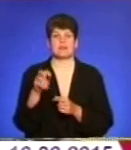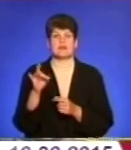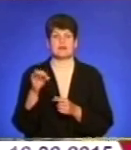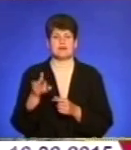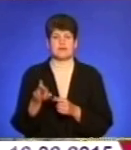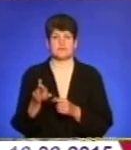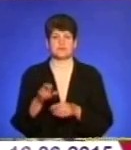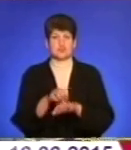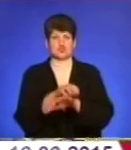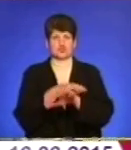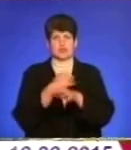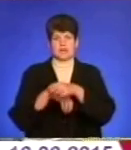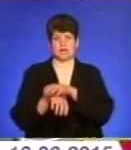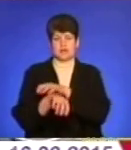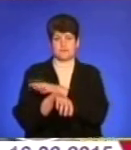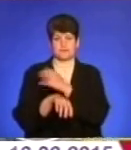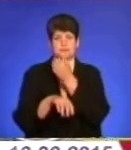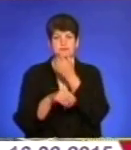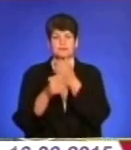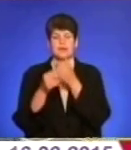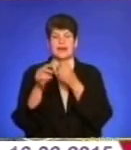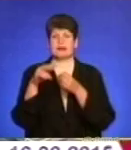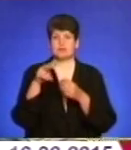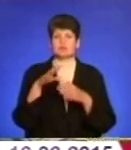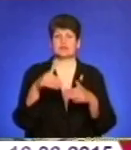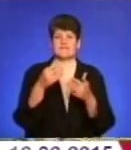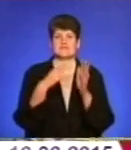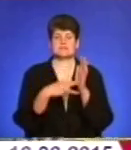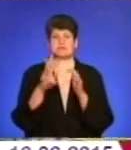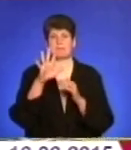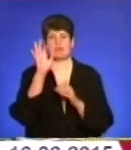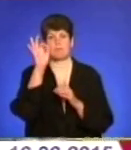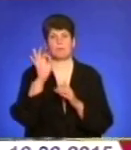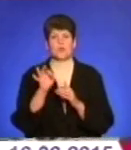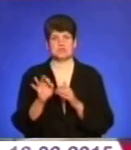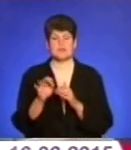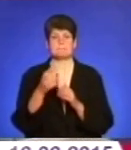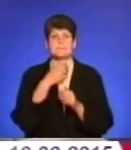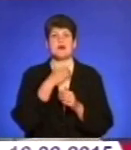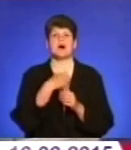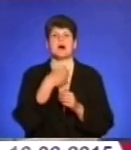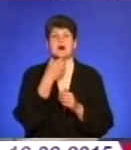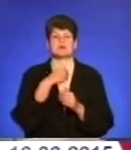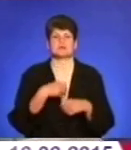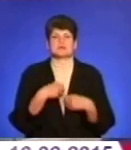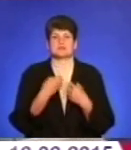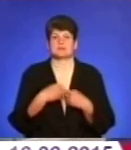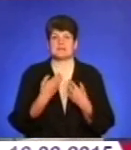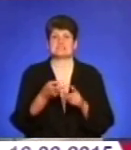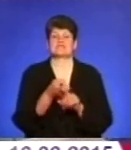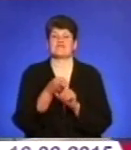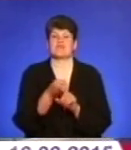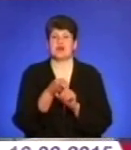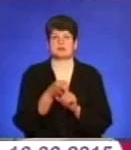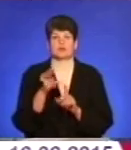на шкірних покривах. Література дає, що 85% ворохіальної астми у дітей зв'язано, власне,